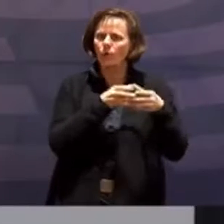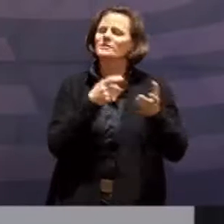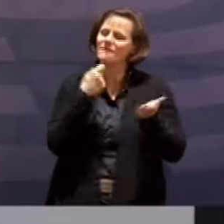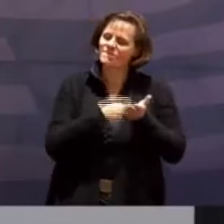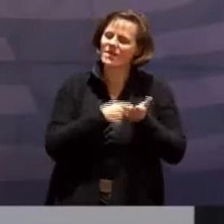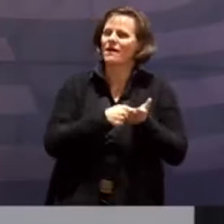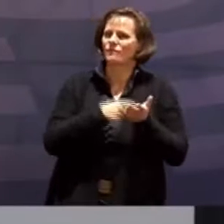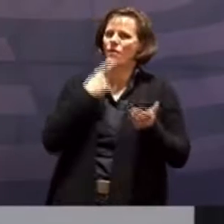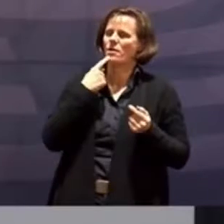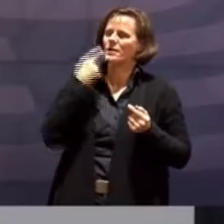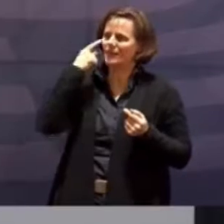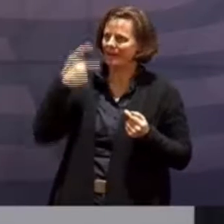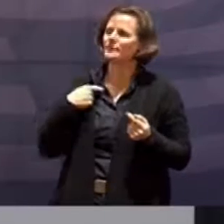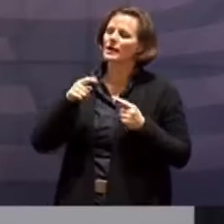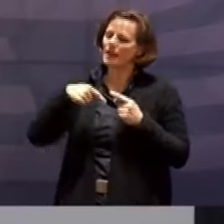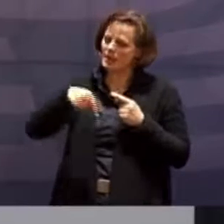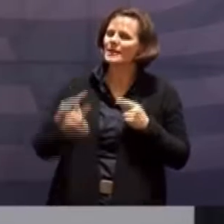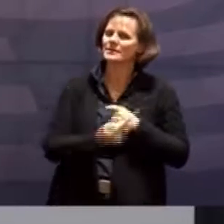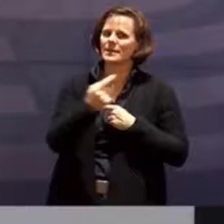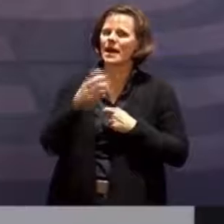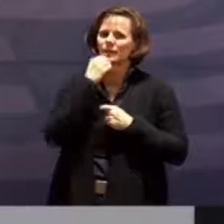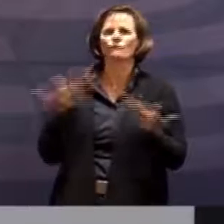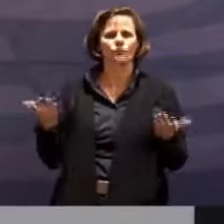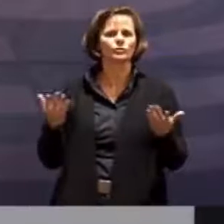Geschlechtergerechtigkeit immer mit zu beachten.